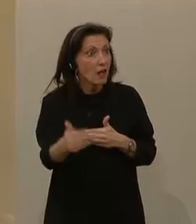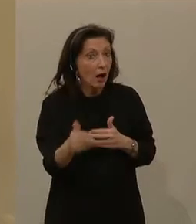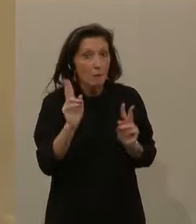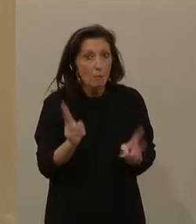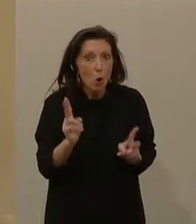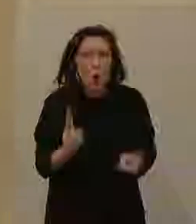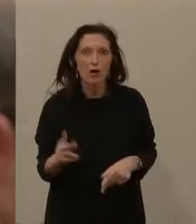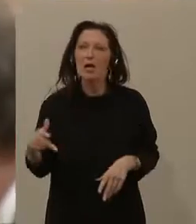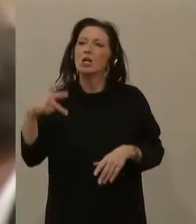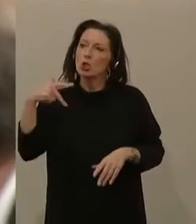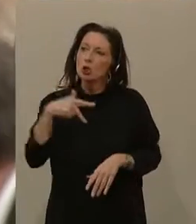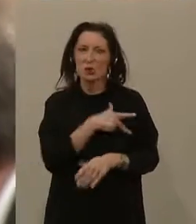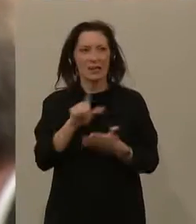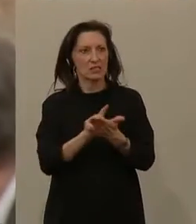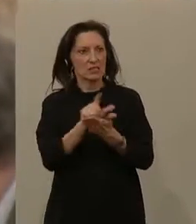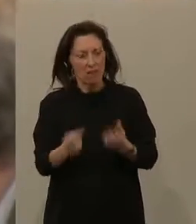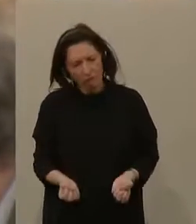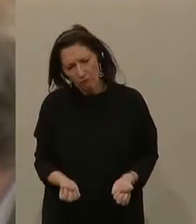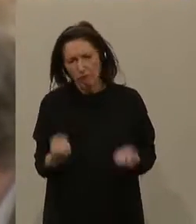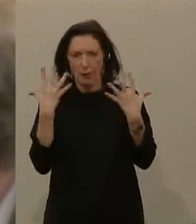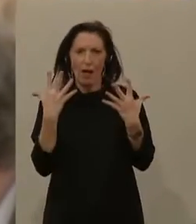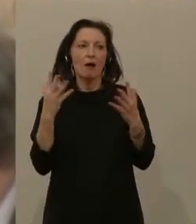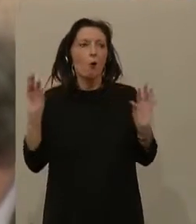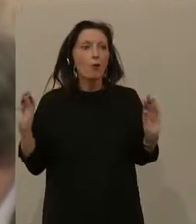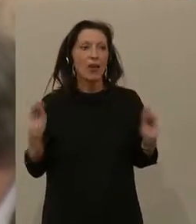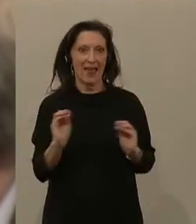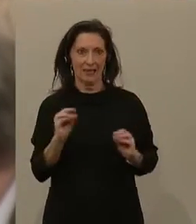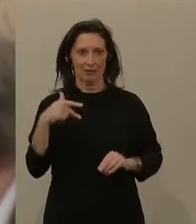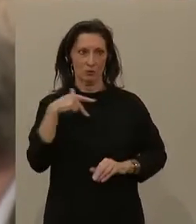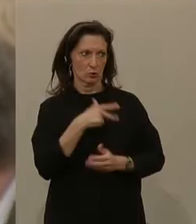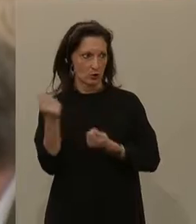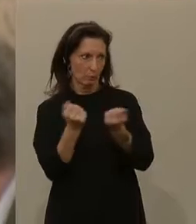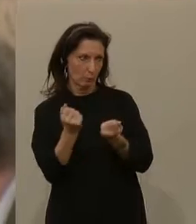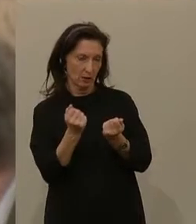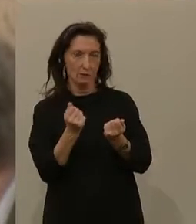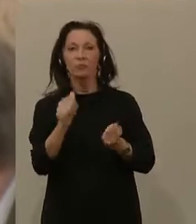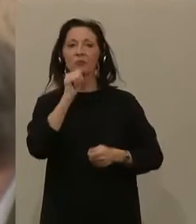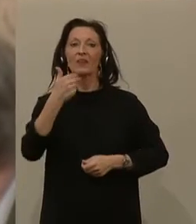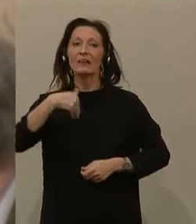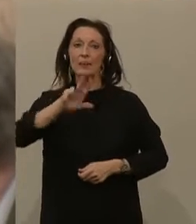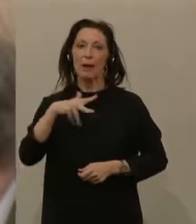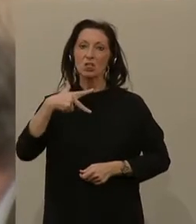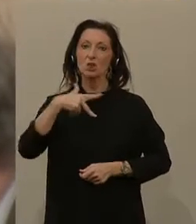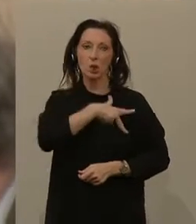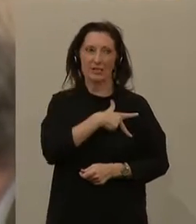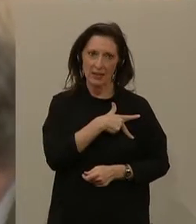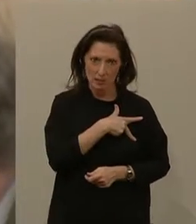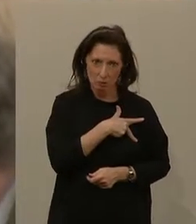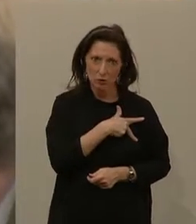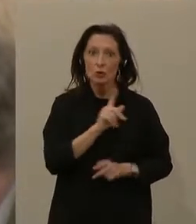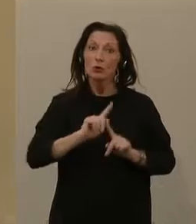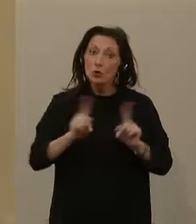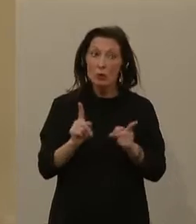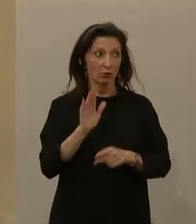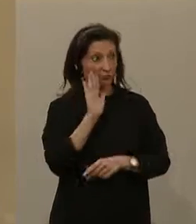Sozialismus hinter uns zu lassen und eine tatsächliche Sozialpolitik zu machen. Abseits des Sozialismus und abseits Ihrer Politik,